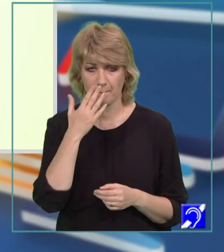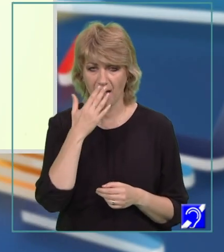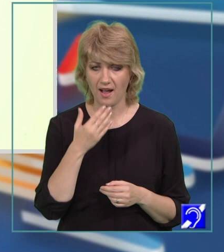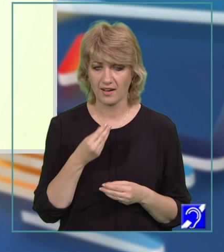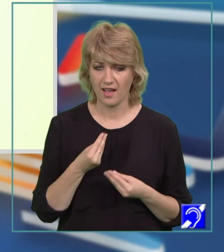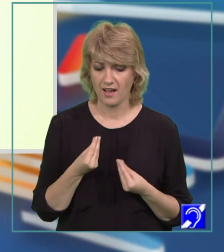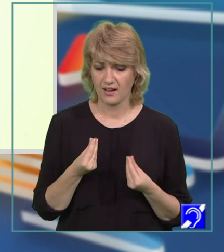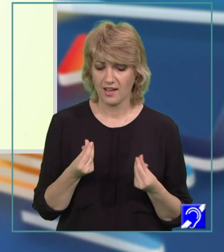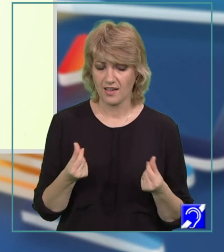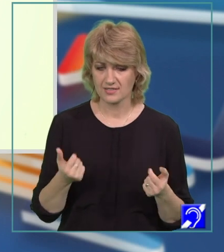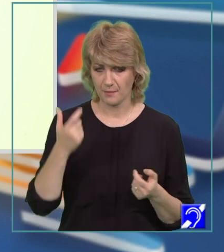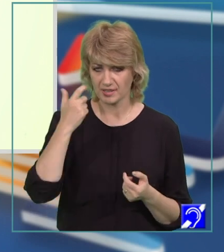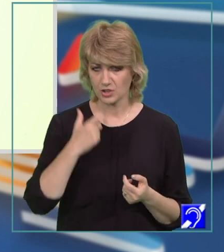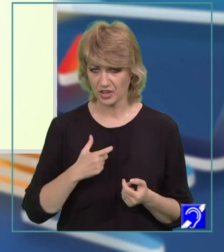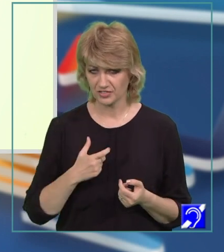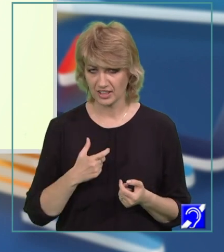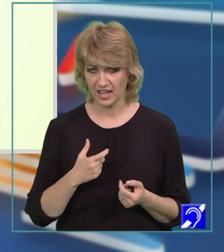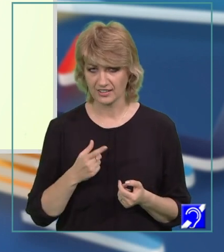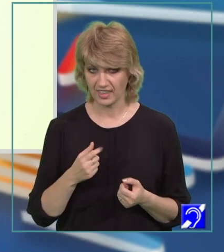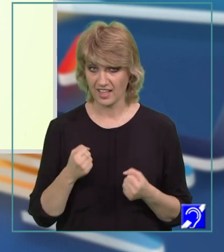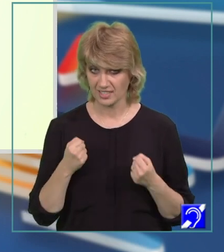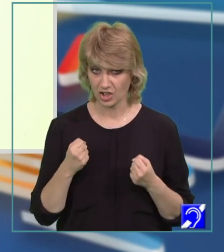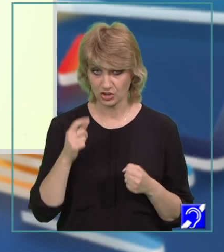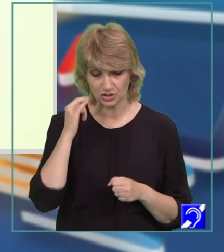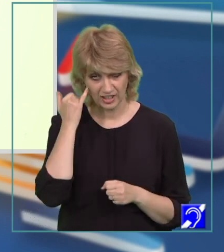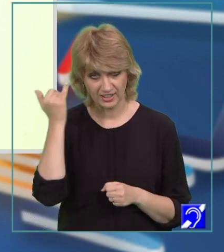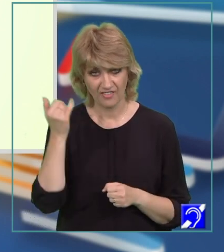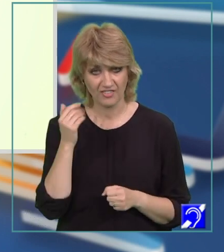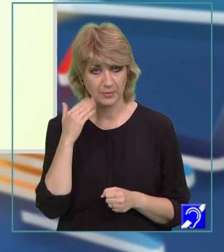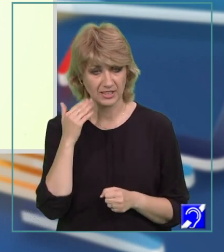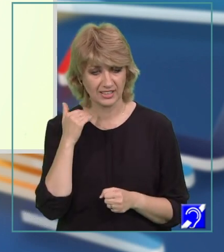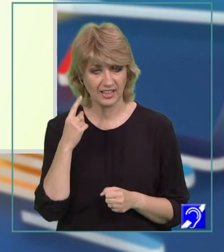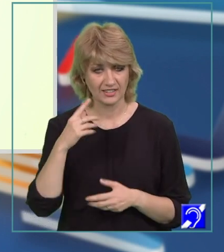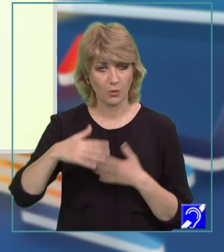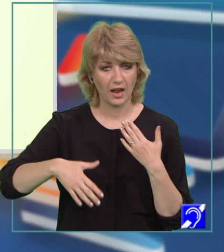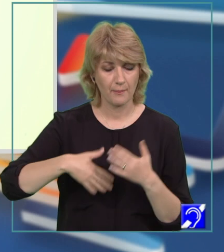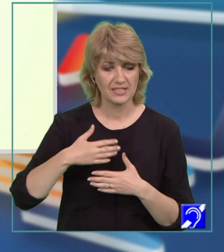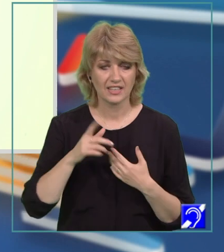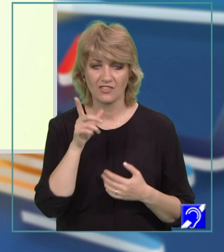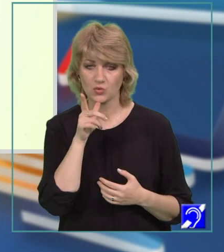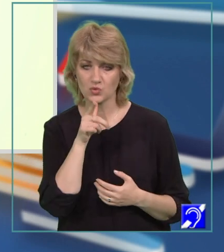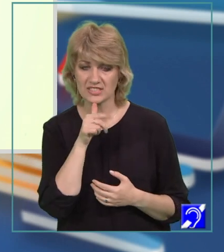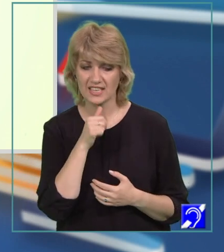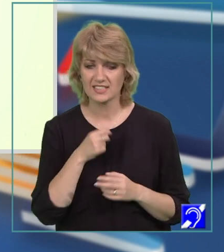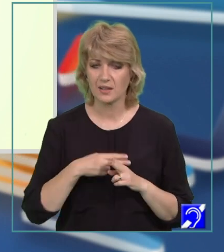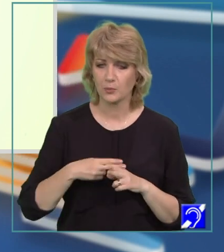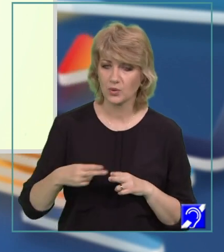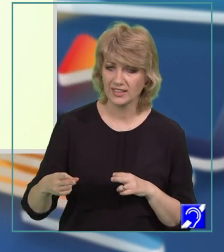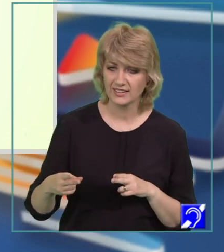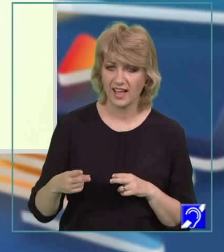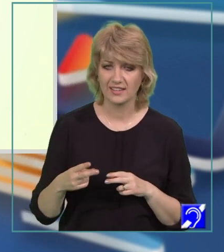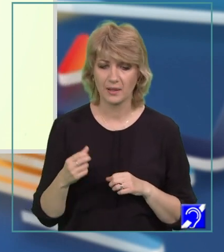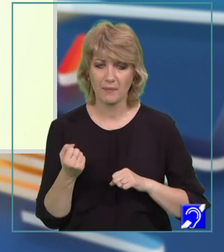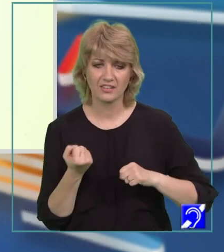personificată. Ea întărește ideea că feminitatea e un amestec de frumusețe, de puritate, de